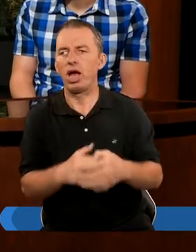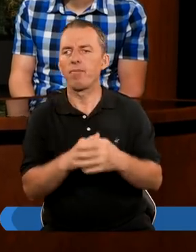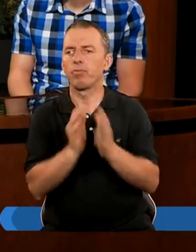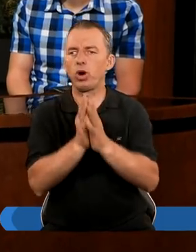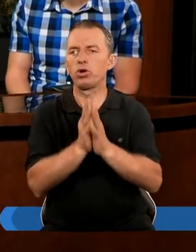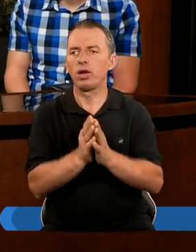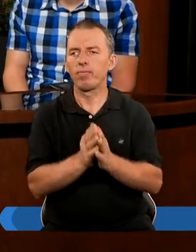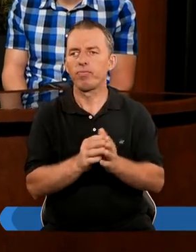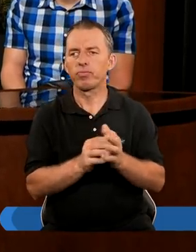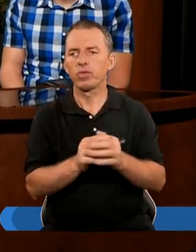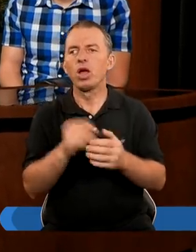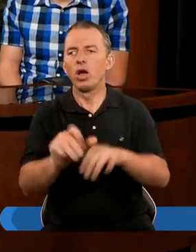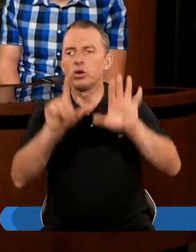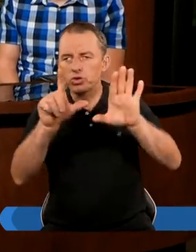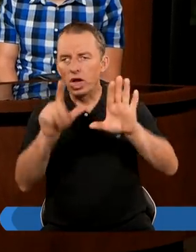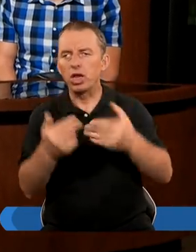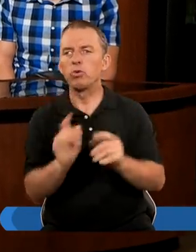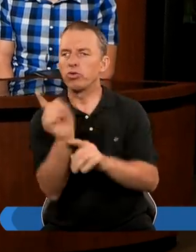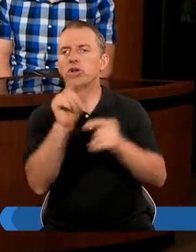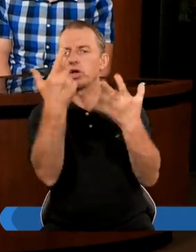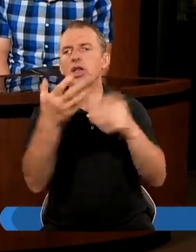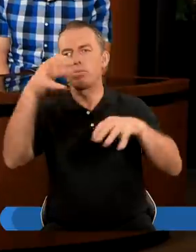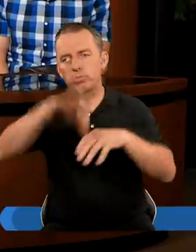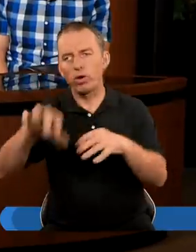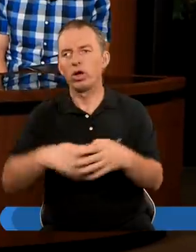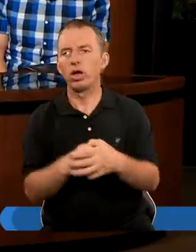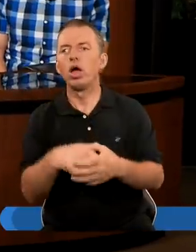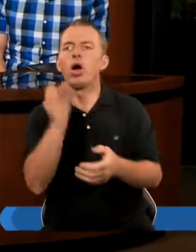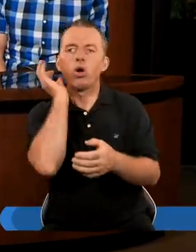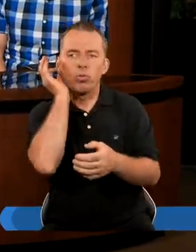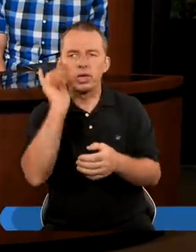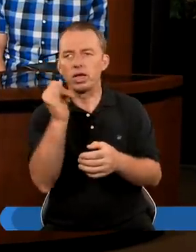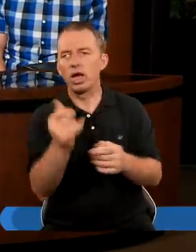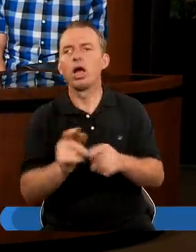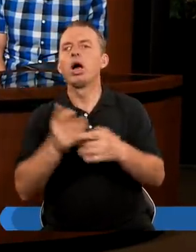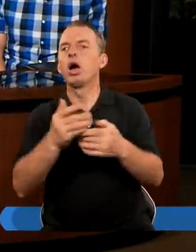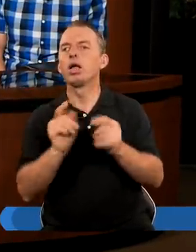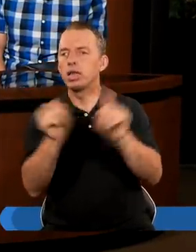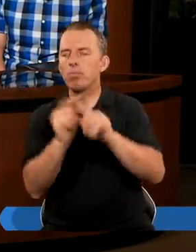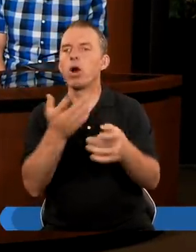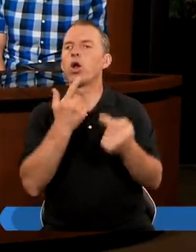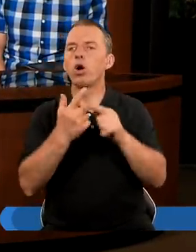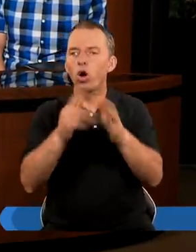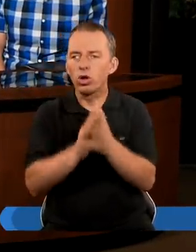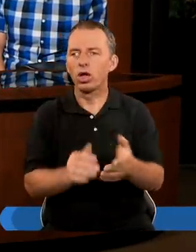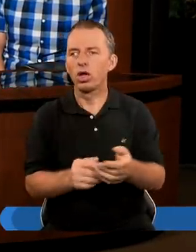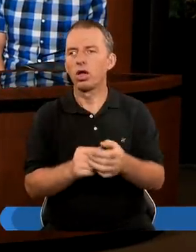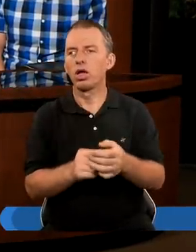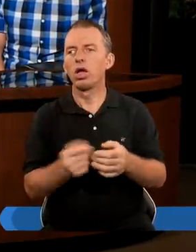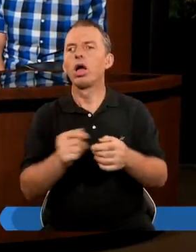proszę Siedem świeczników To siedem zborów Kobieta jako symbol kościoła